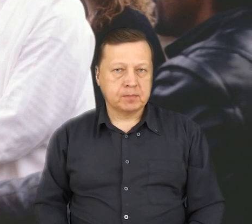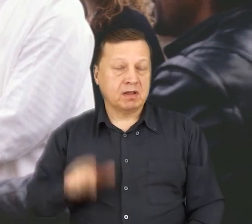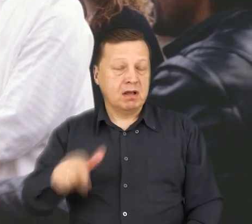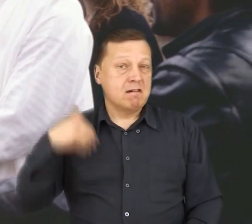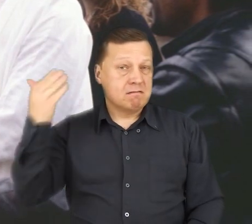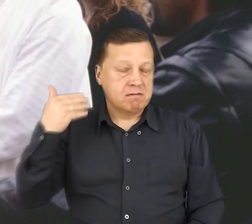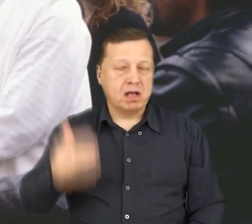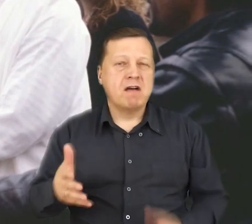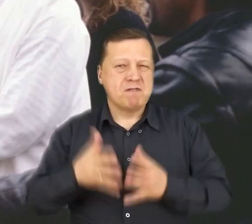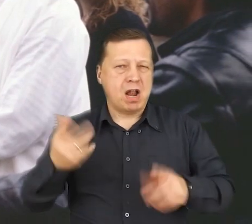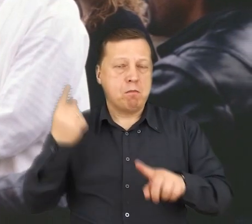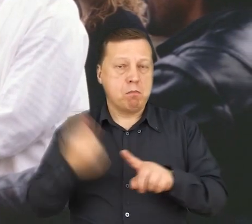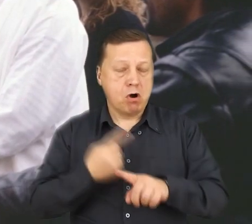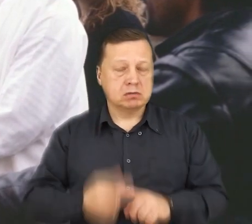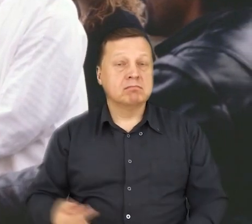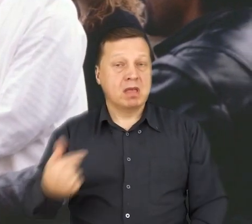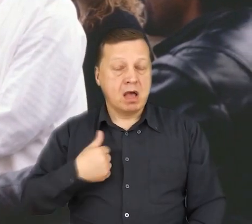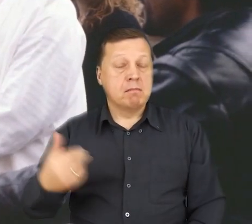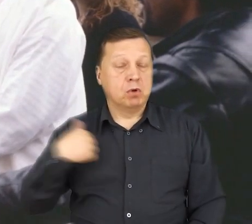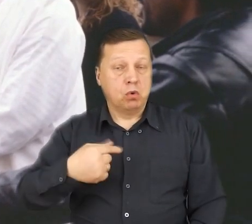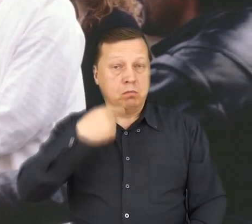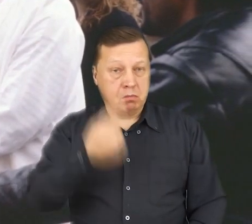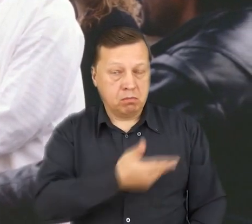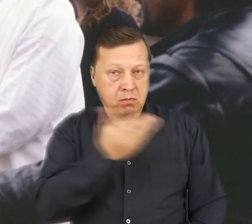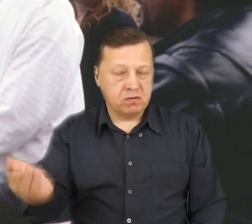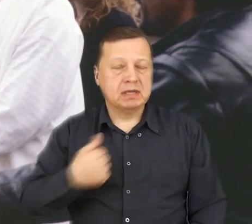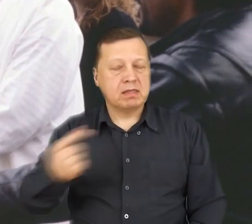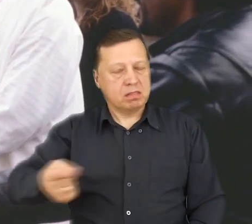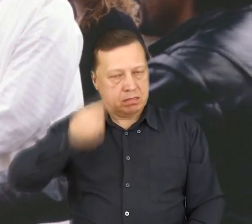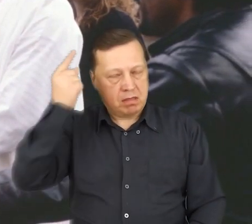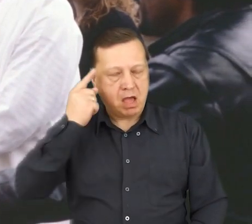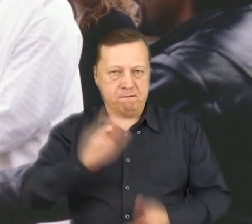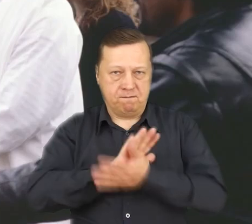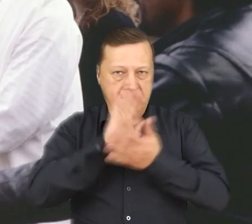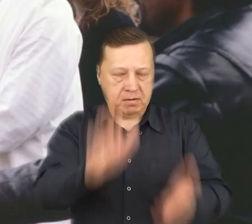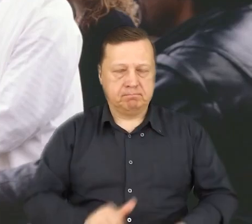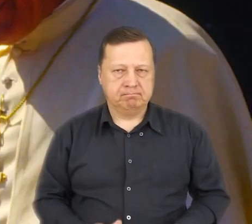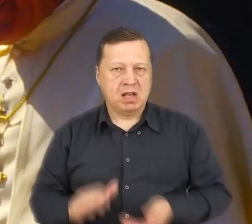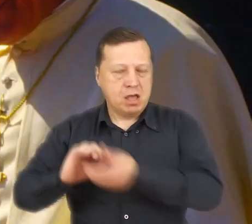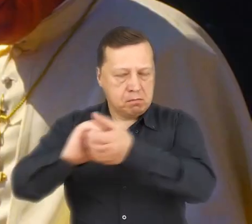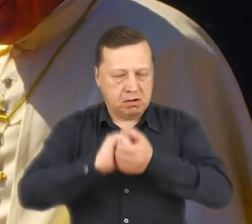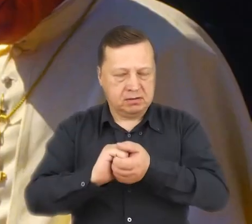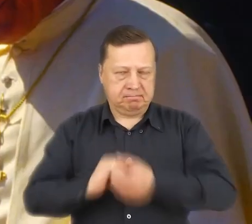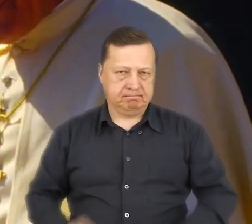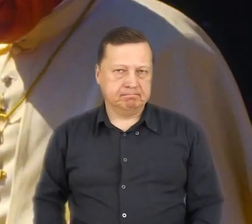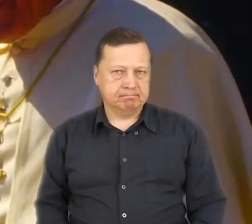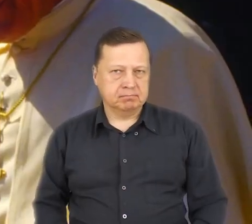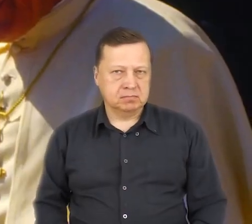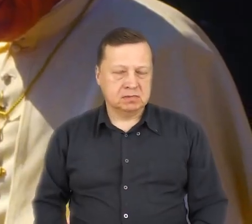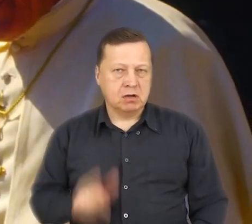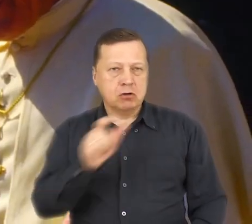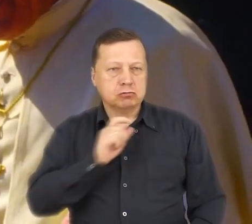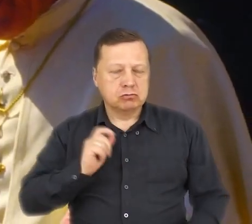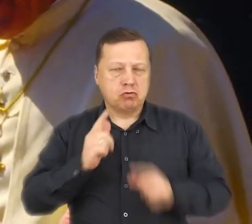W orędziu na Wielki Post dałem wyraz tej powracającej tęsknocie za przebaczeniem i opojednaniem.